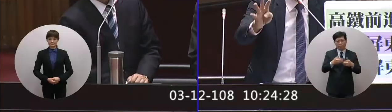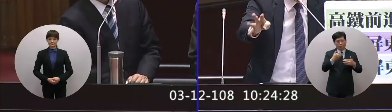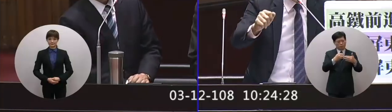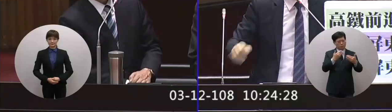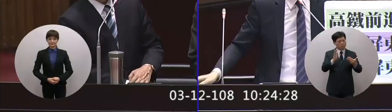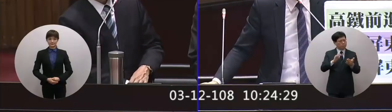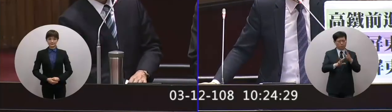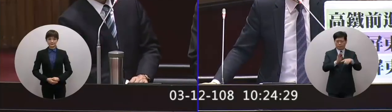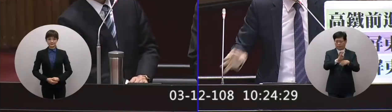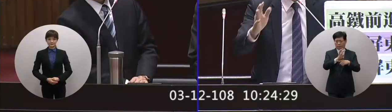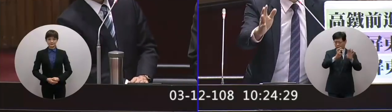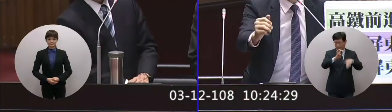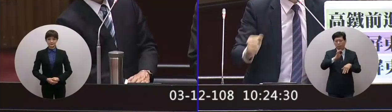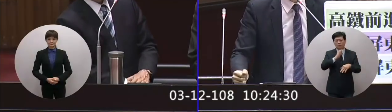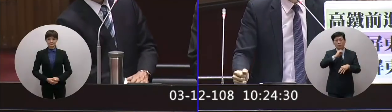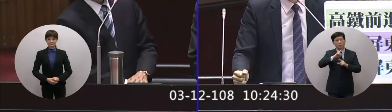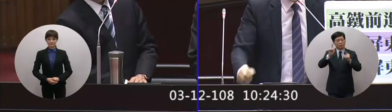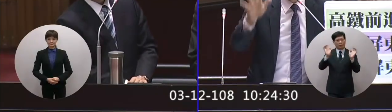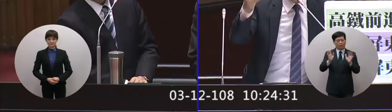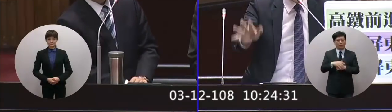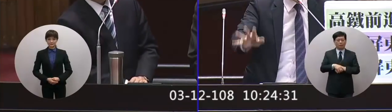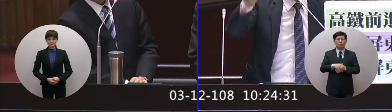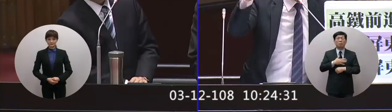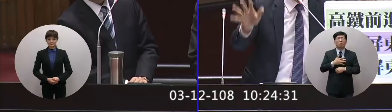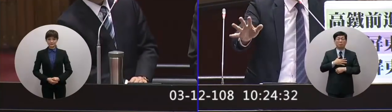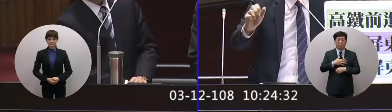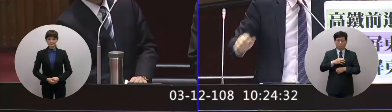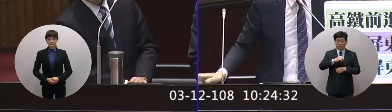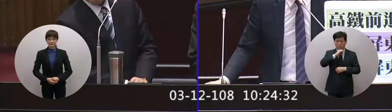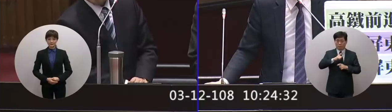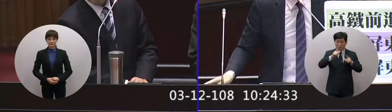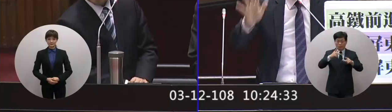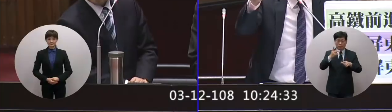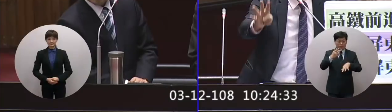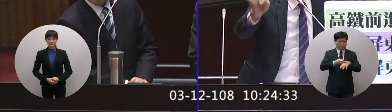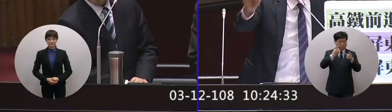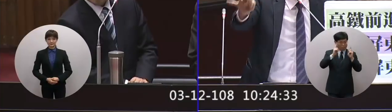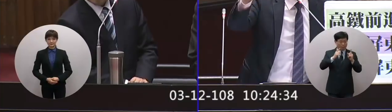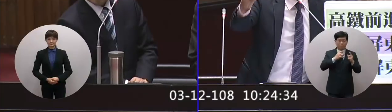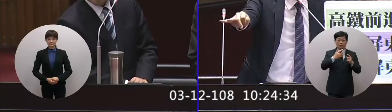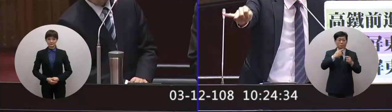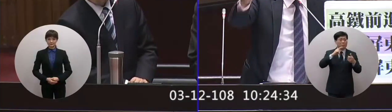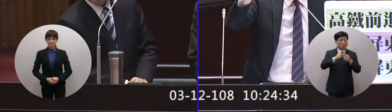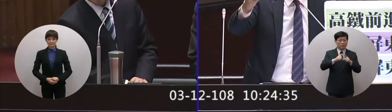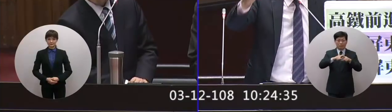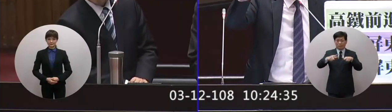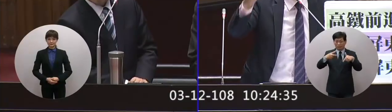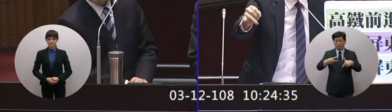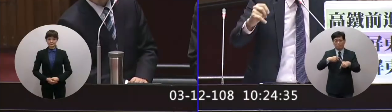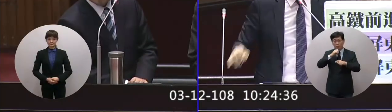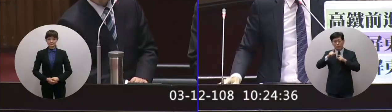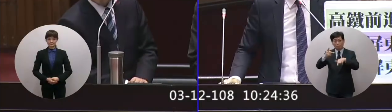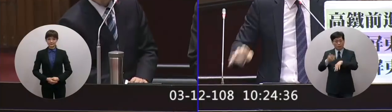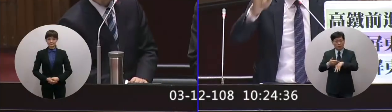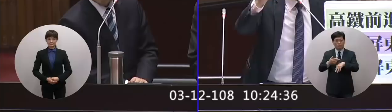只有不到四層是屏東的孩這樣知道嗎我們屏東的技術技專校院美和大人屏東科大